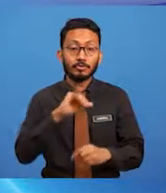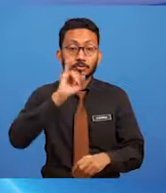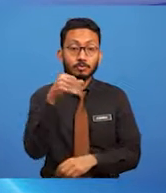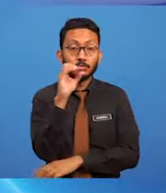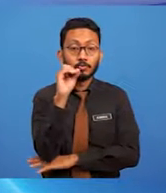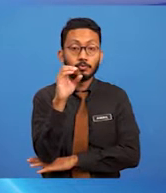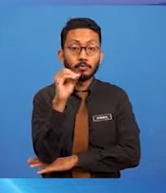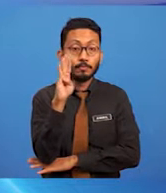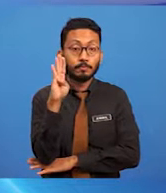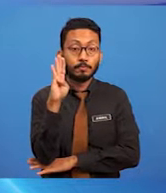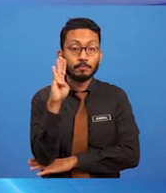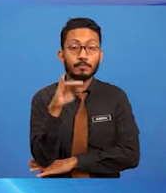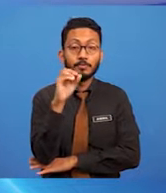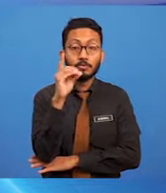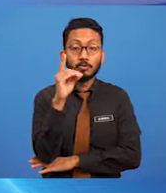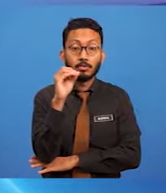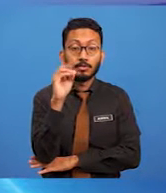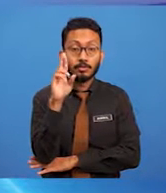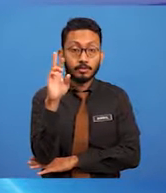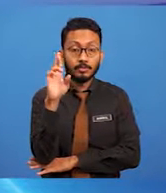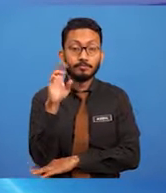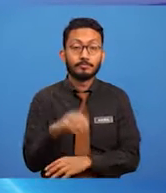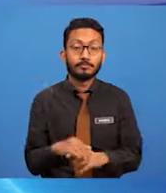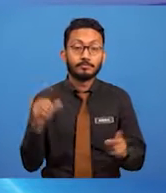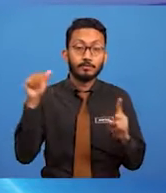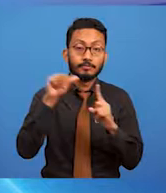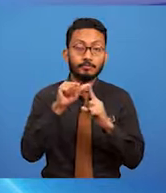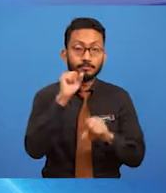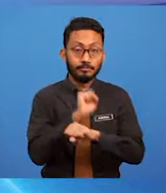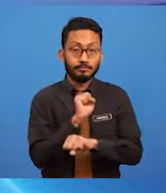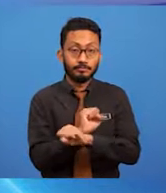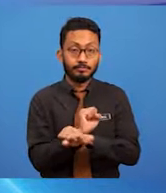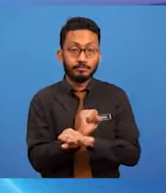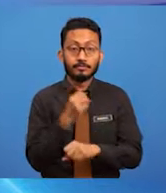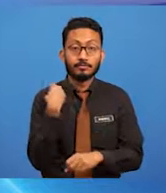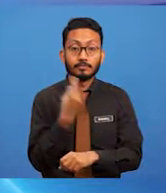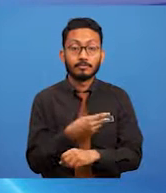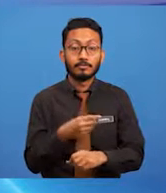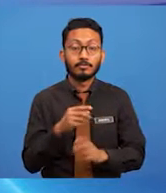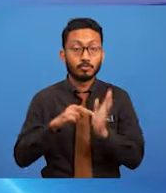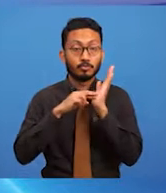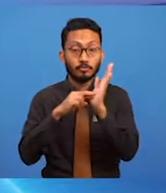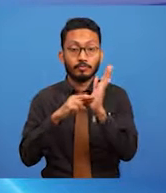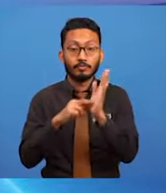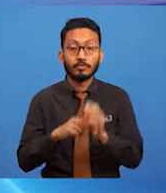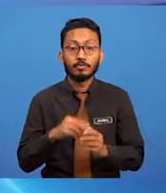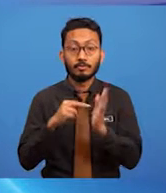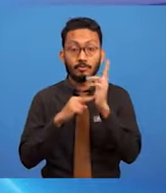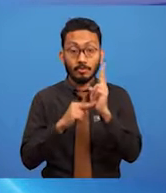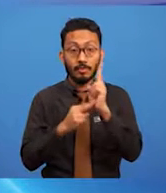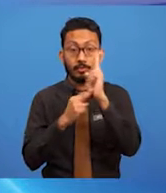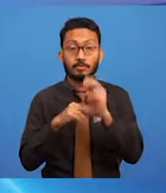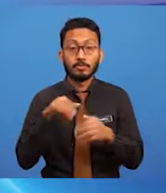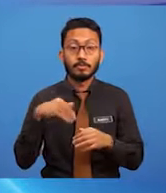Arahan kerja Arahan kerja adalah rujukan utama sebelum kita